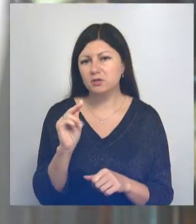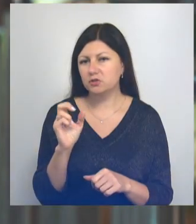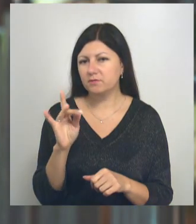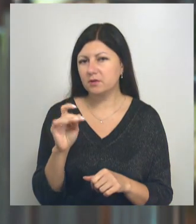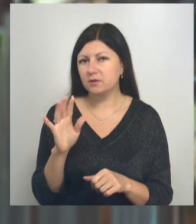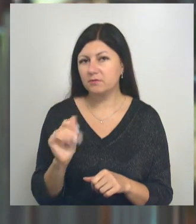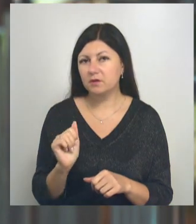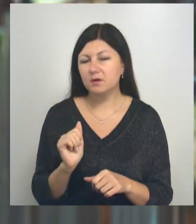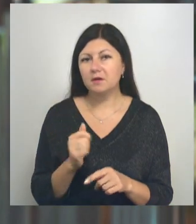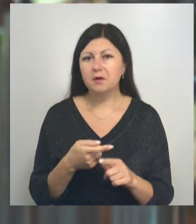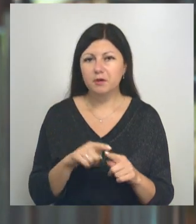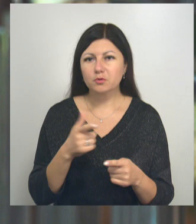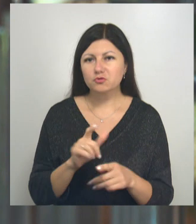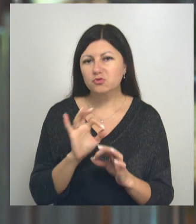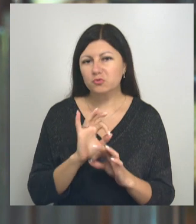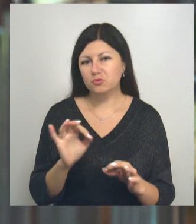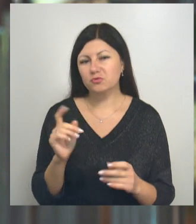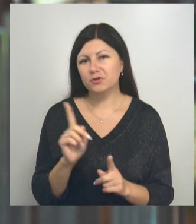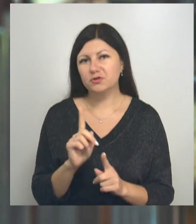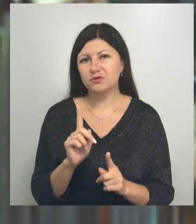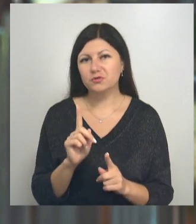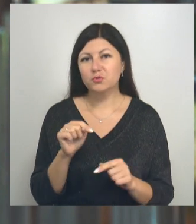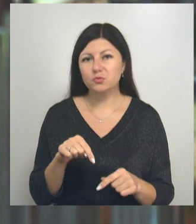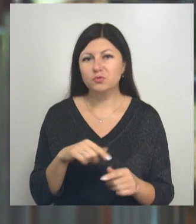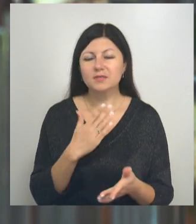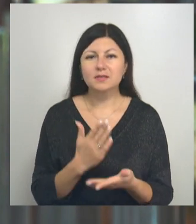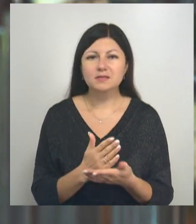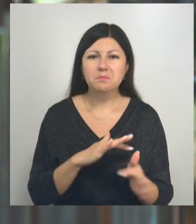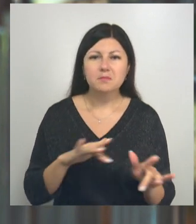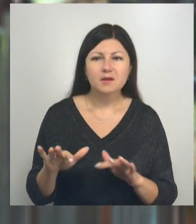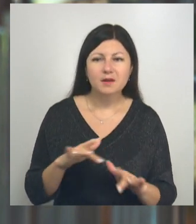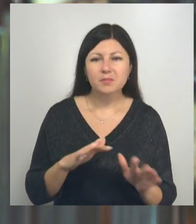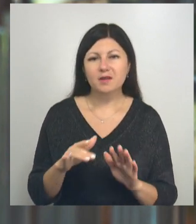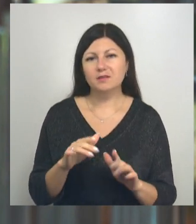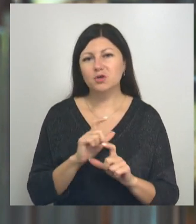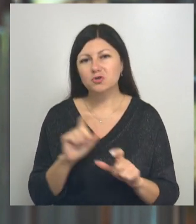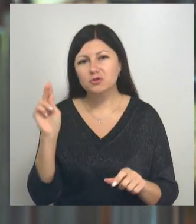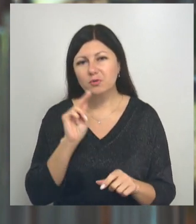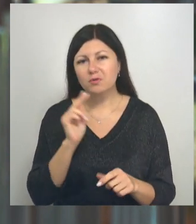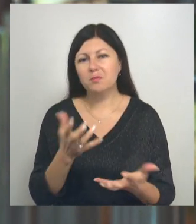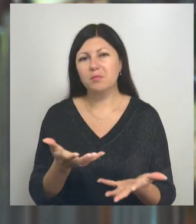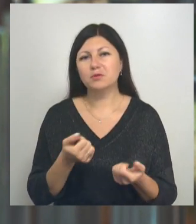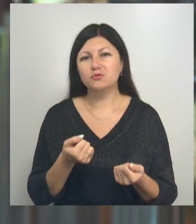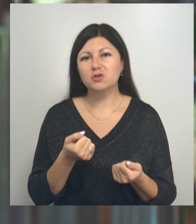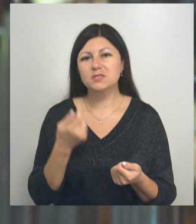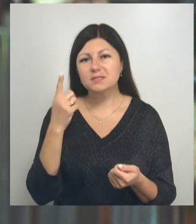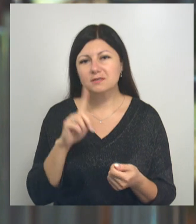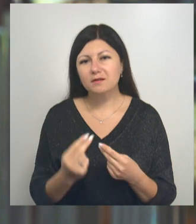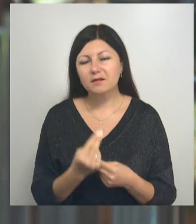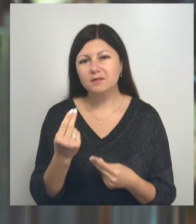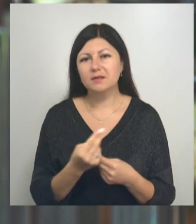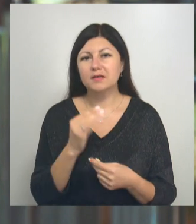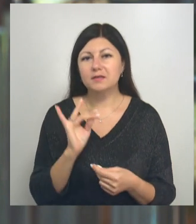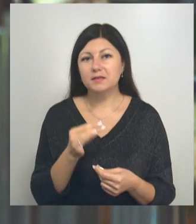Это очень круто, что тут есть мероприятие, школа. Ты получаешь знания и